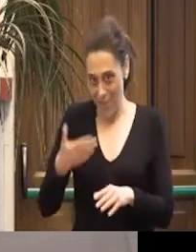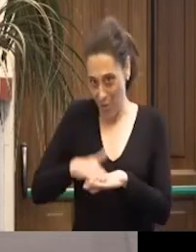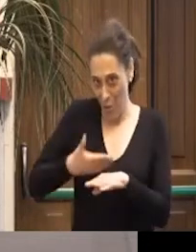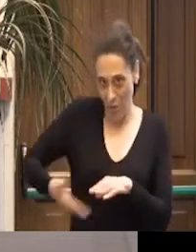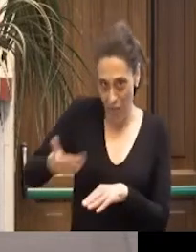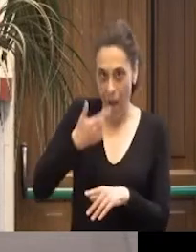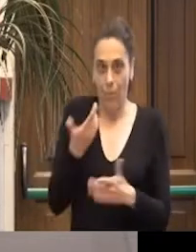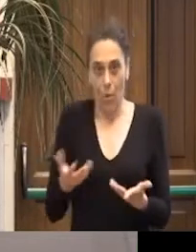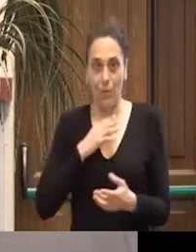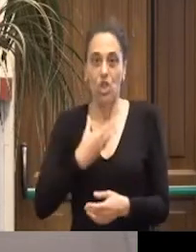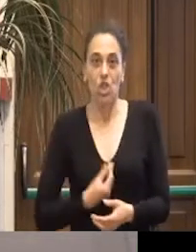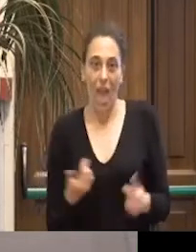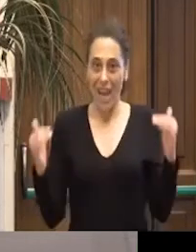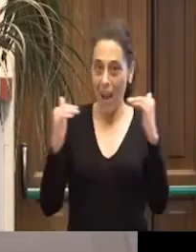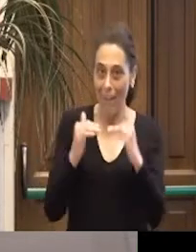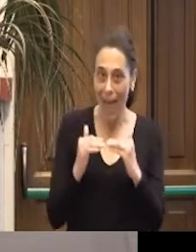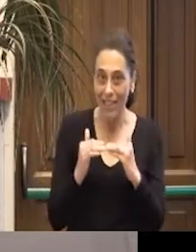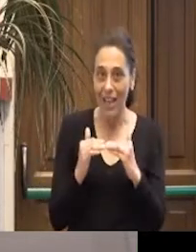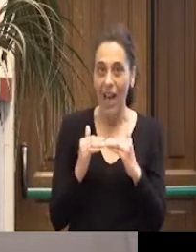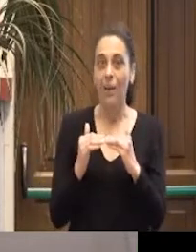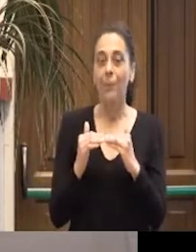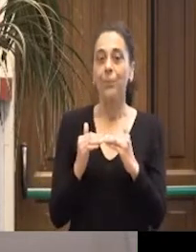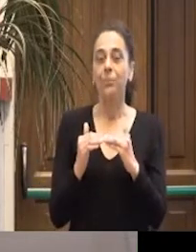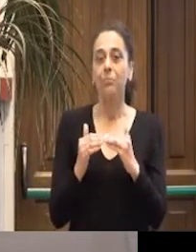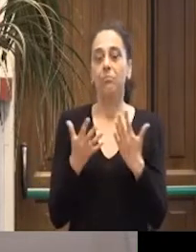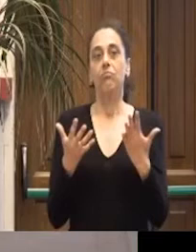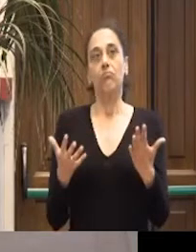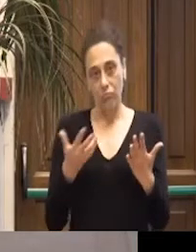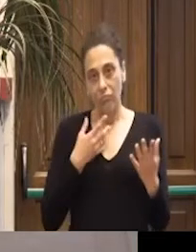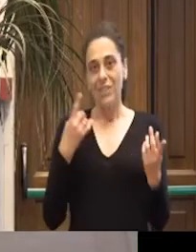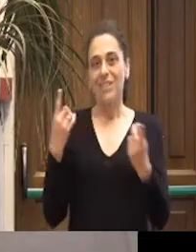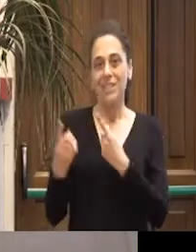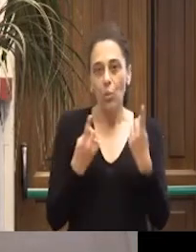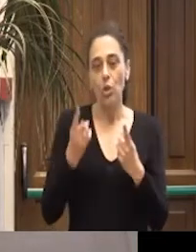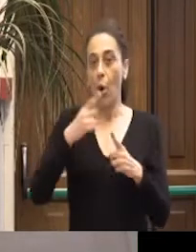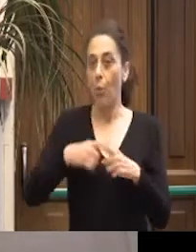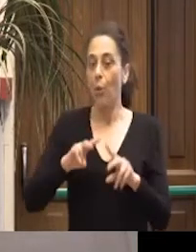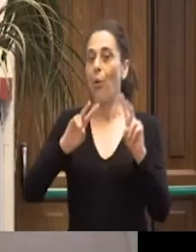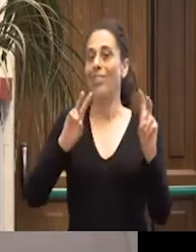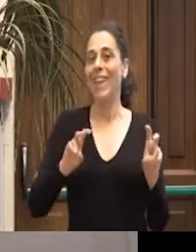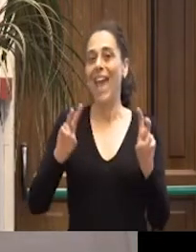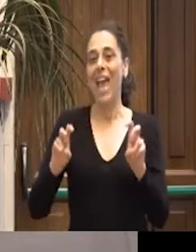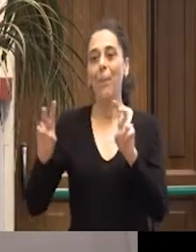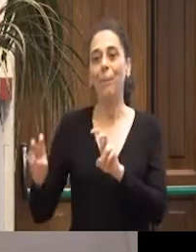parità di genere o di situazioni e temi che riguardano